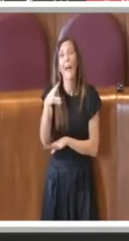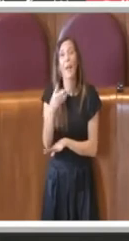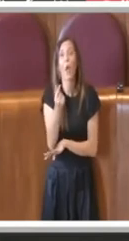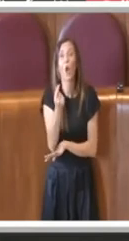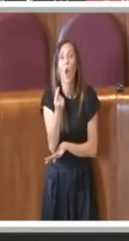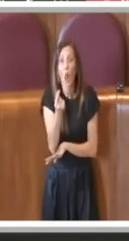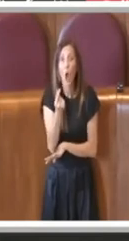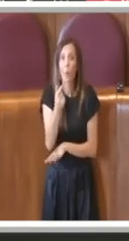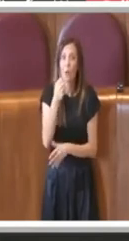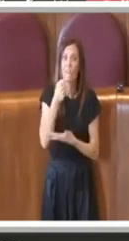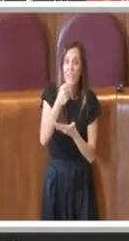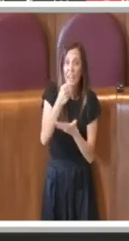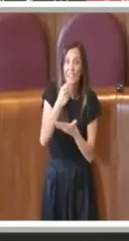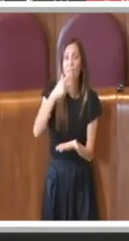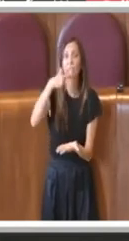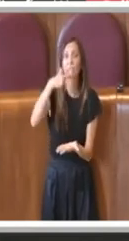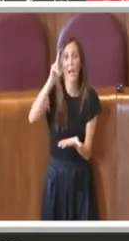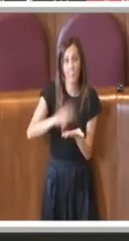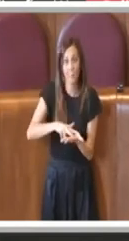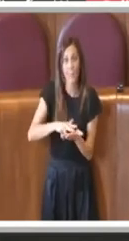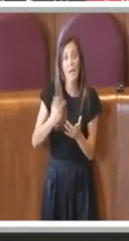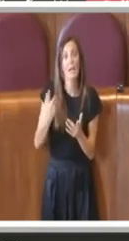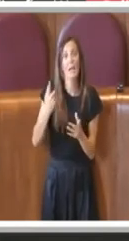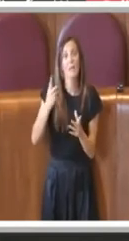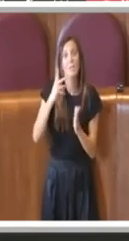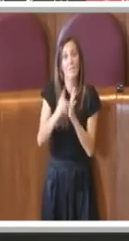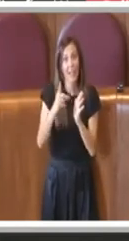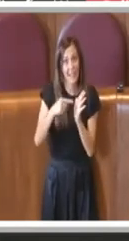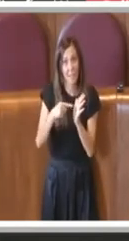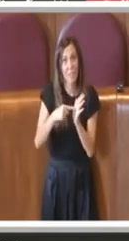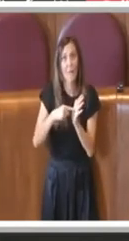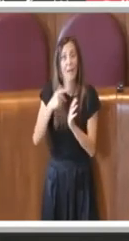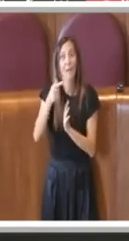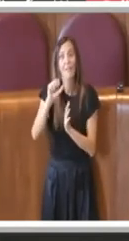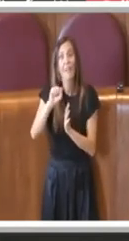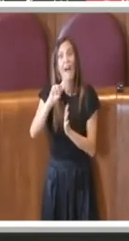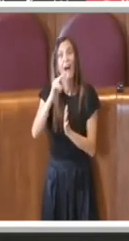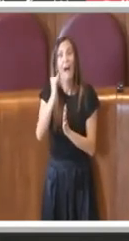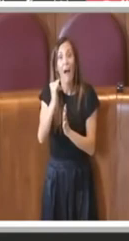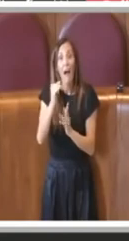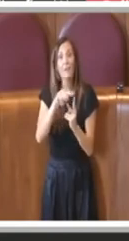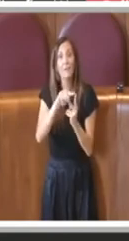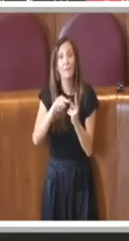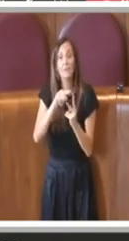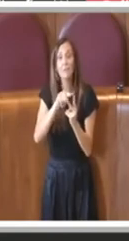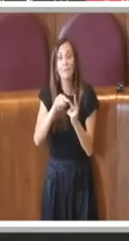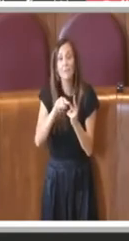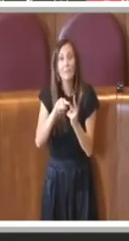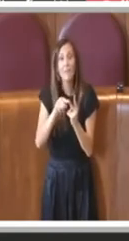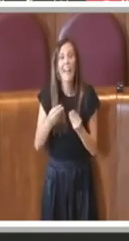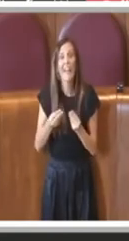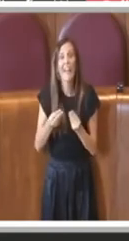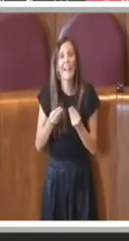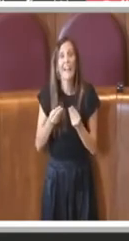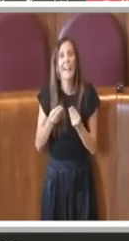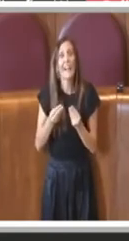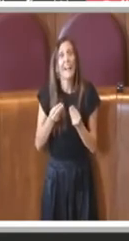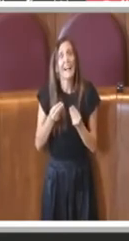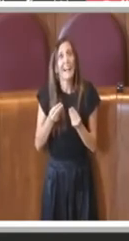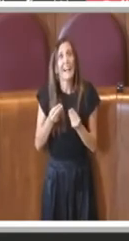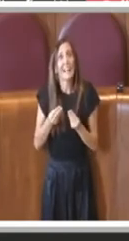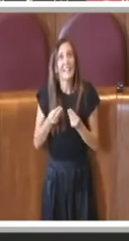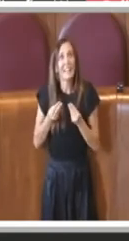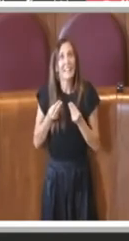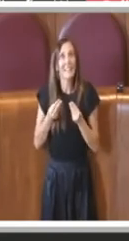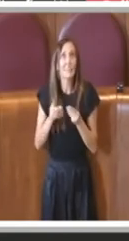che abbiamo approvato e questa dei liberatari in realtà rilanciano un po' la soluzione di